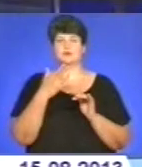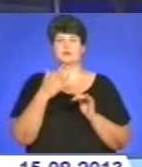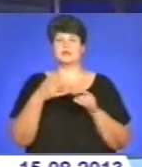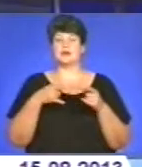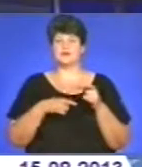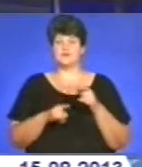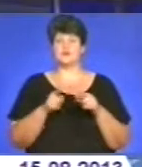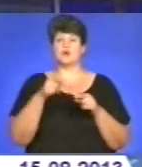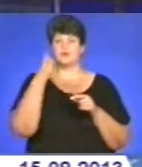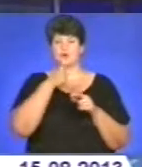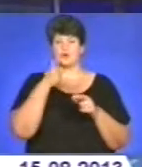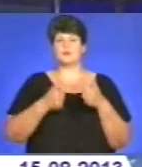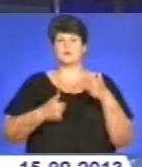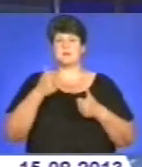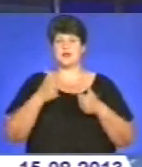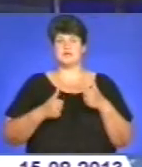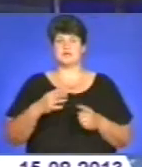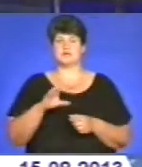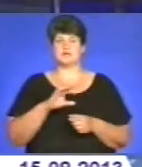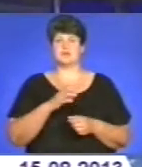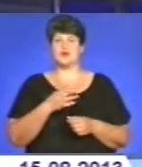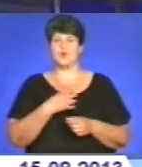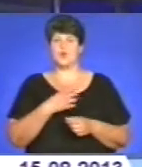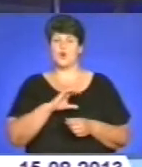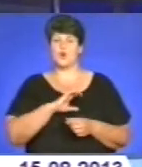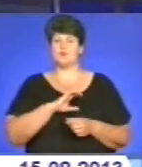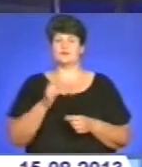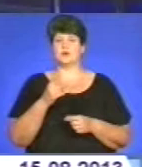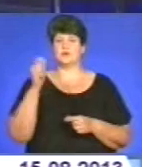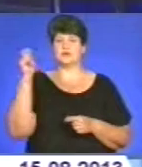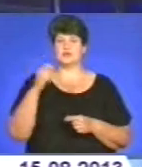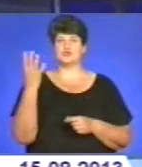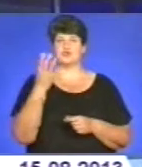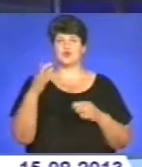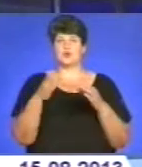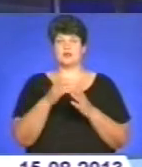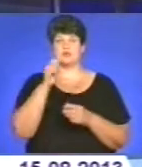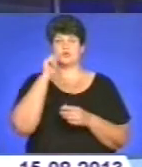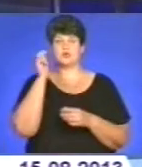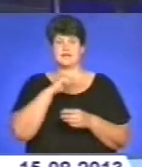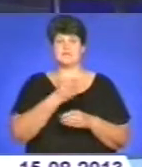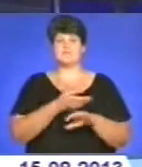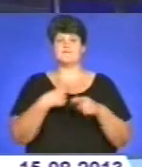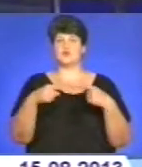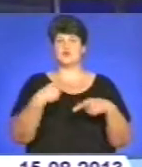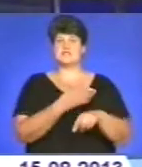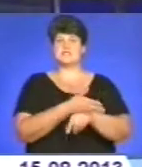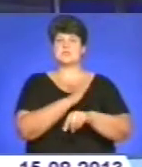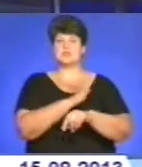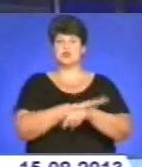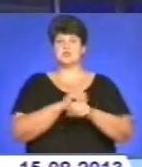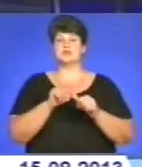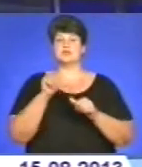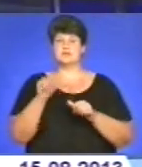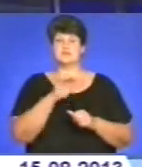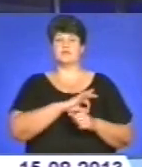Цього року позамагатися за нагороди у Тернопіль завітали чотири команди з України та футболісти з Польщі. Окрім вихованців